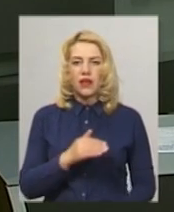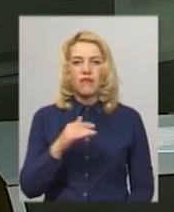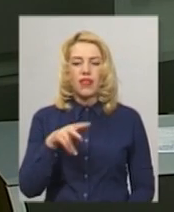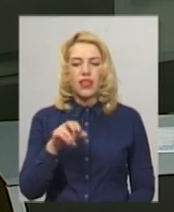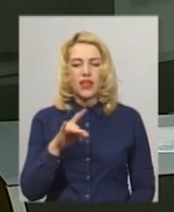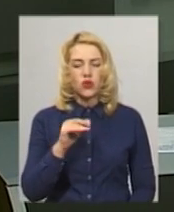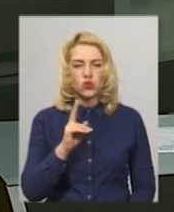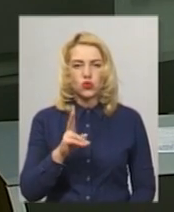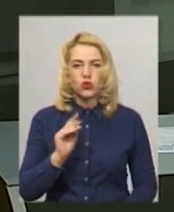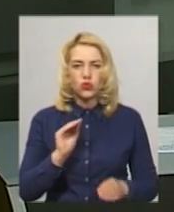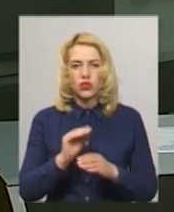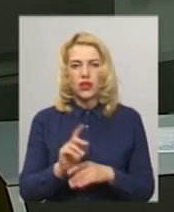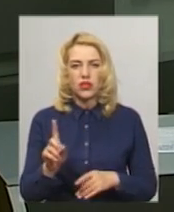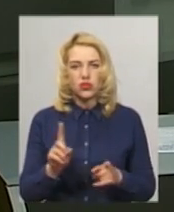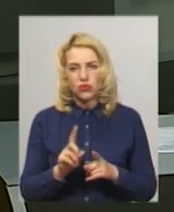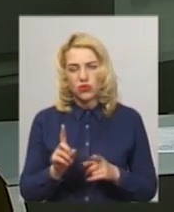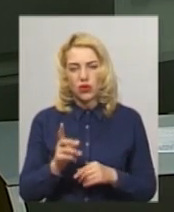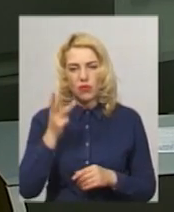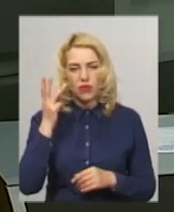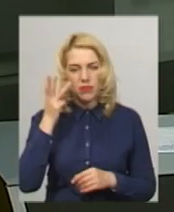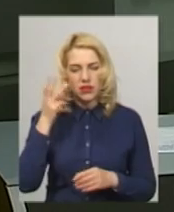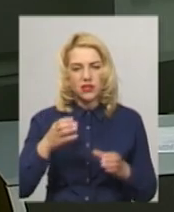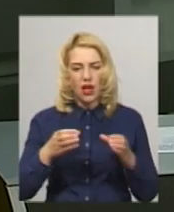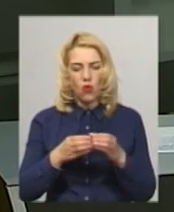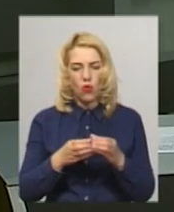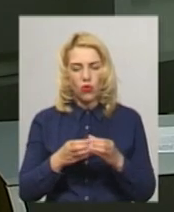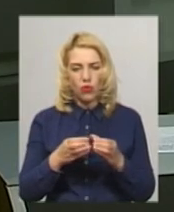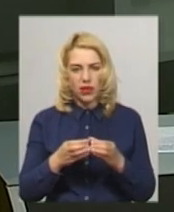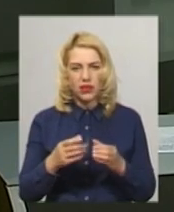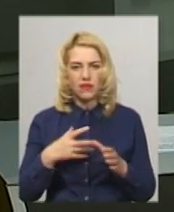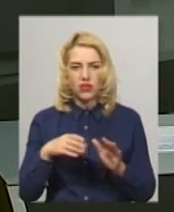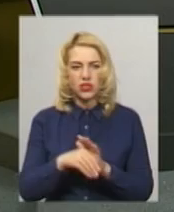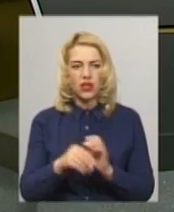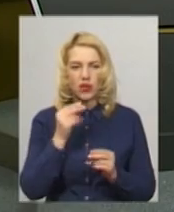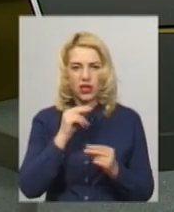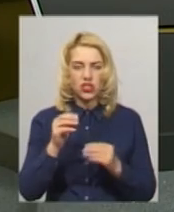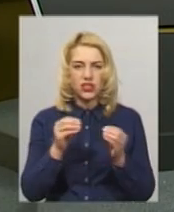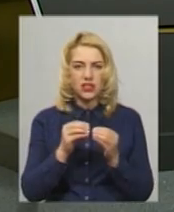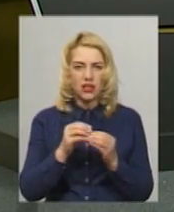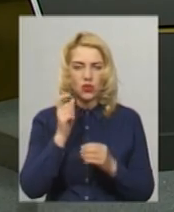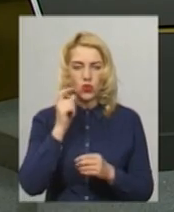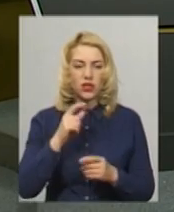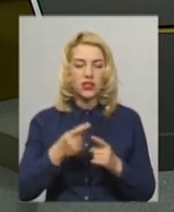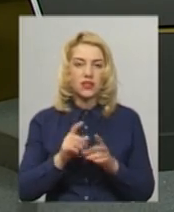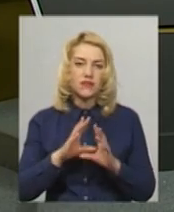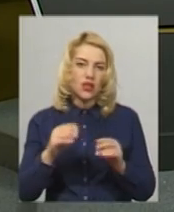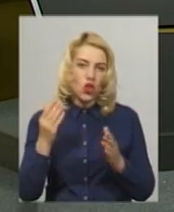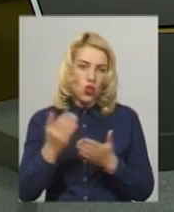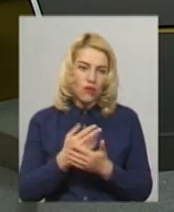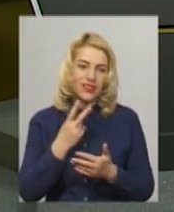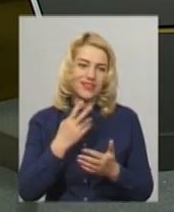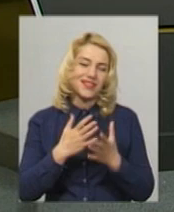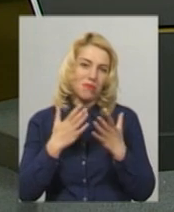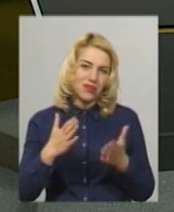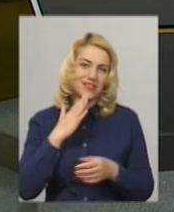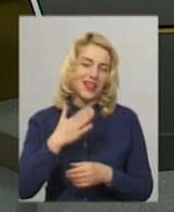додає, команда Хмельницької області увійшла до десятки кращих команд України. Наразі це всі новини. Дивіться більше на